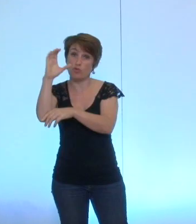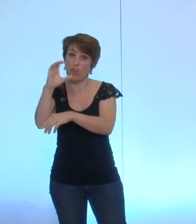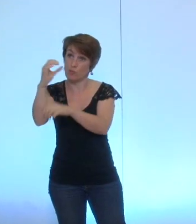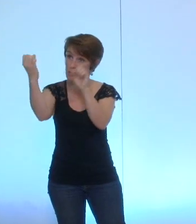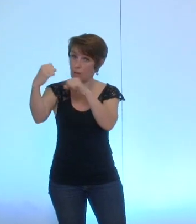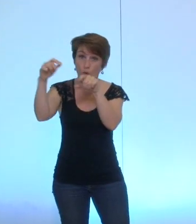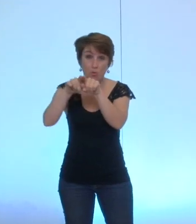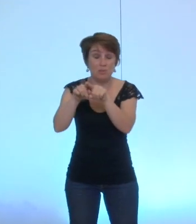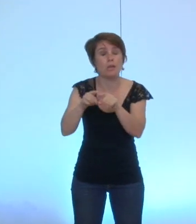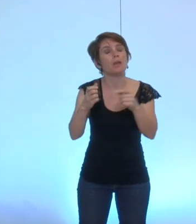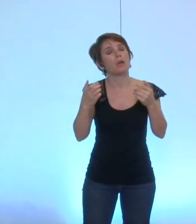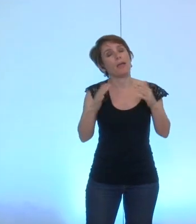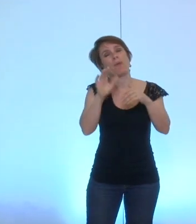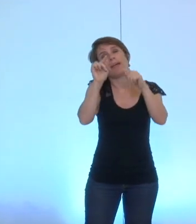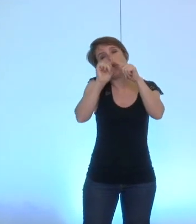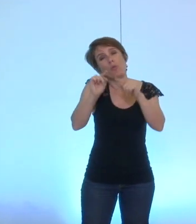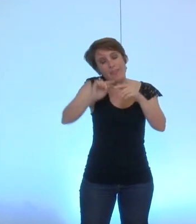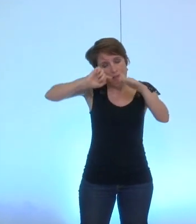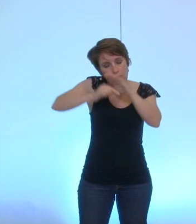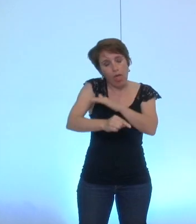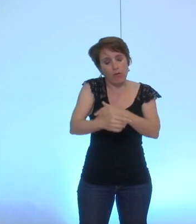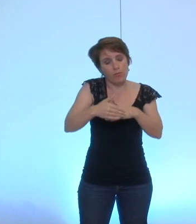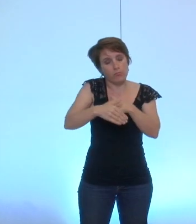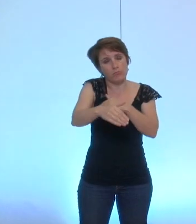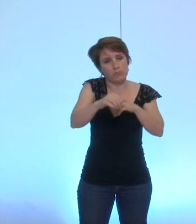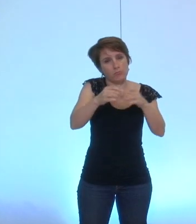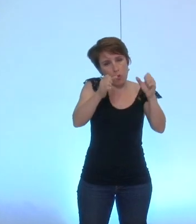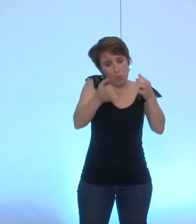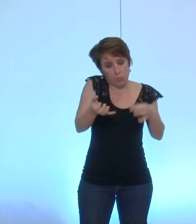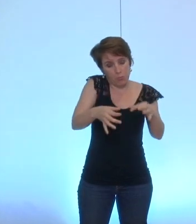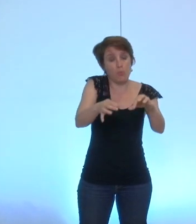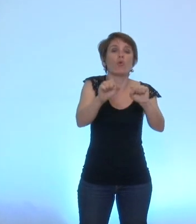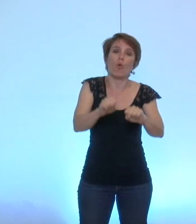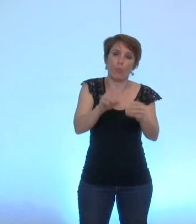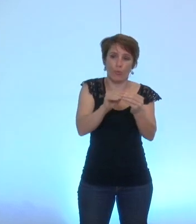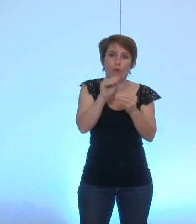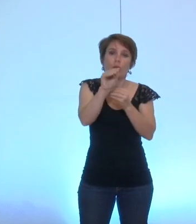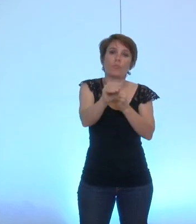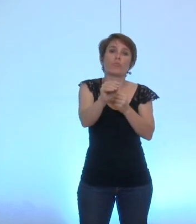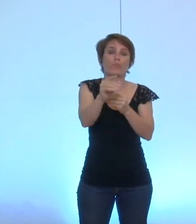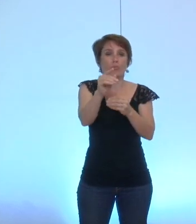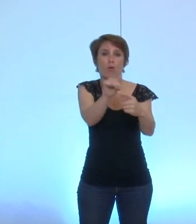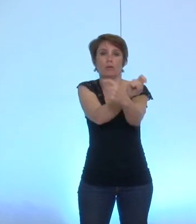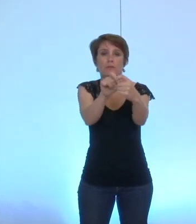après les modalités sont peut-être à travailler qu'on peut aussi remettre ce sujet comme les deux autres à la sagesse du groupe de travail